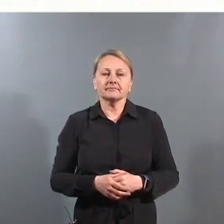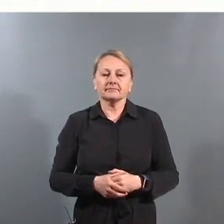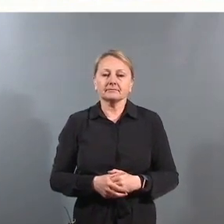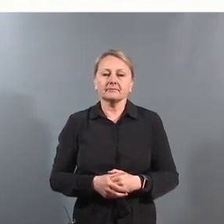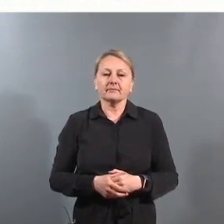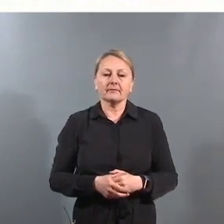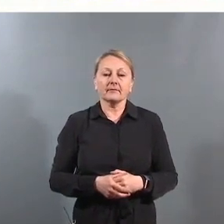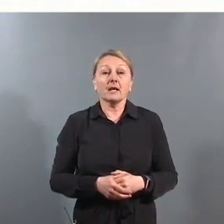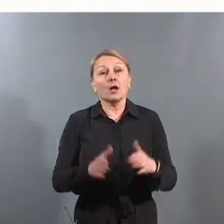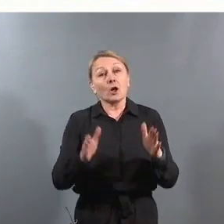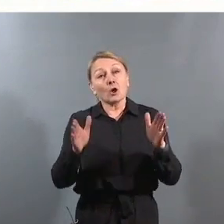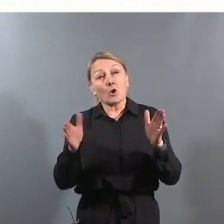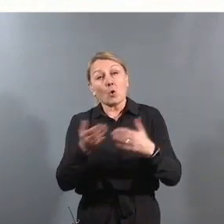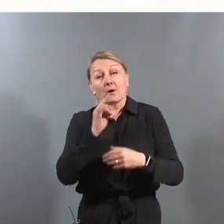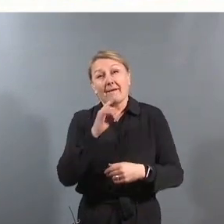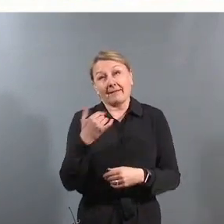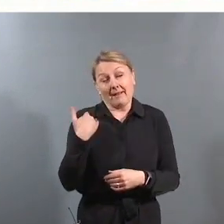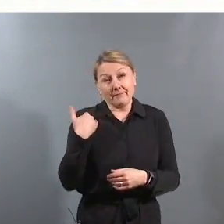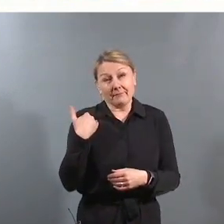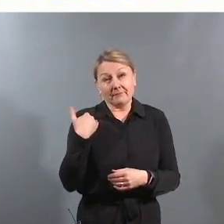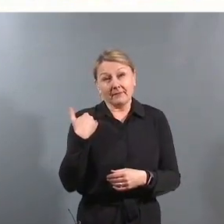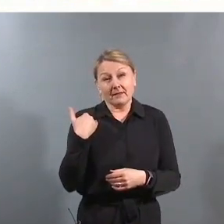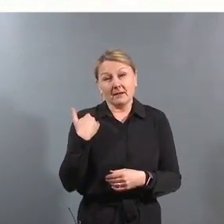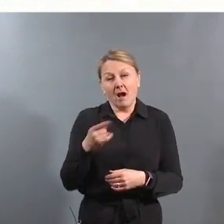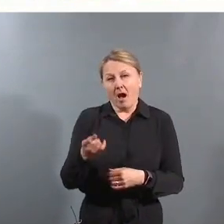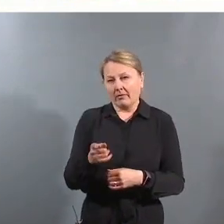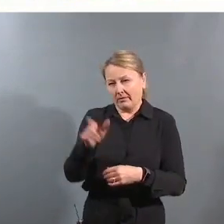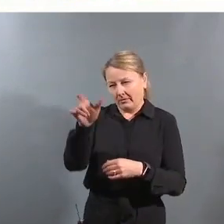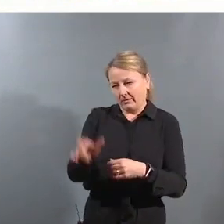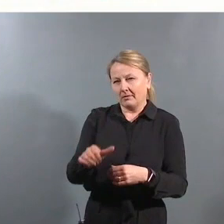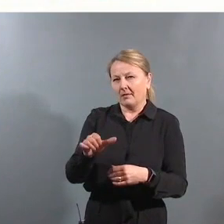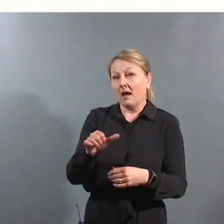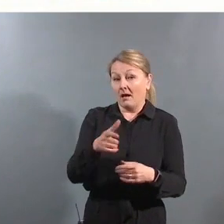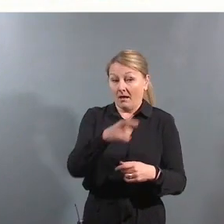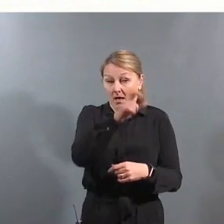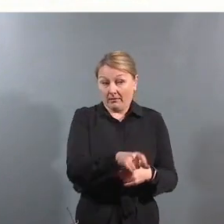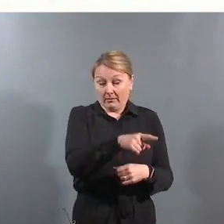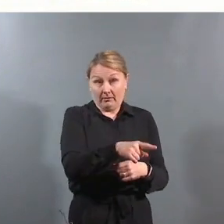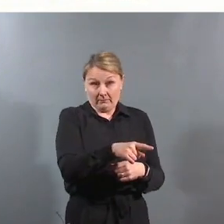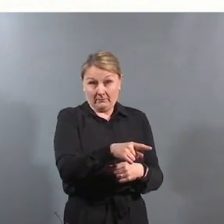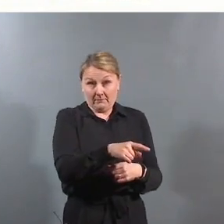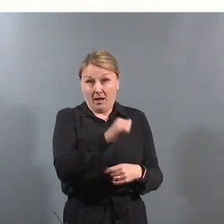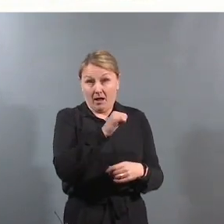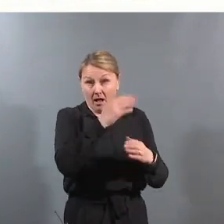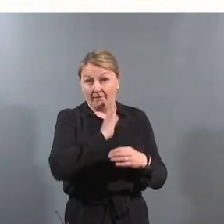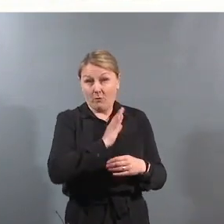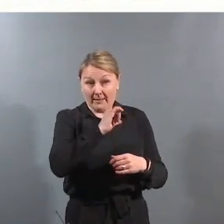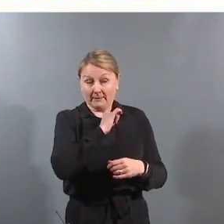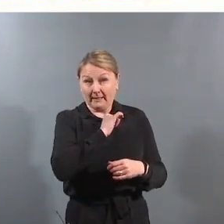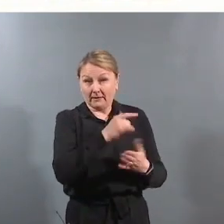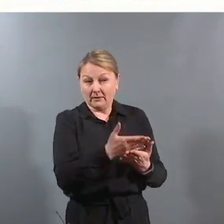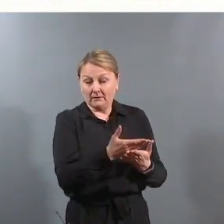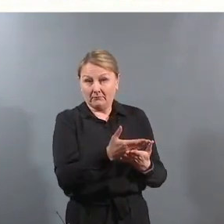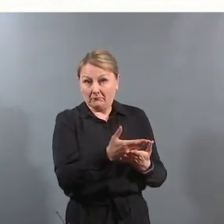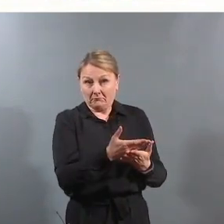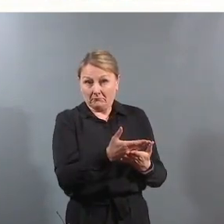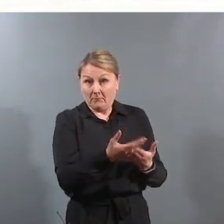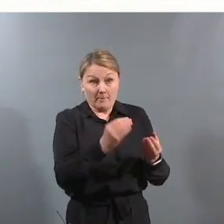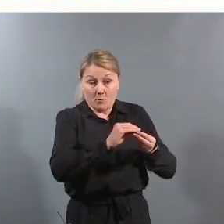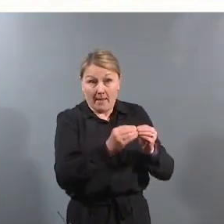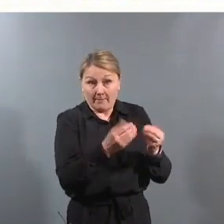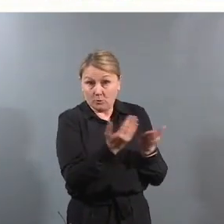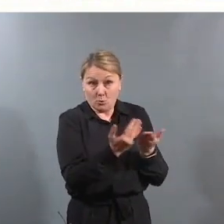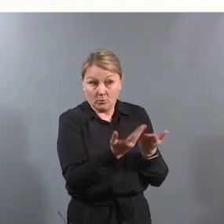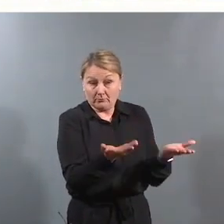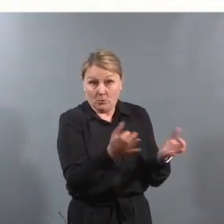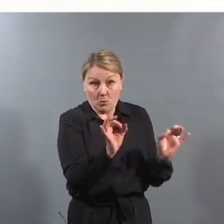Jeg kan da bare kort nevne at han som da hadde begått alvorlig kriminalitet, og som ikke hadde hatt problem på